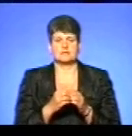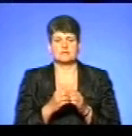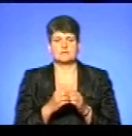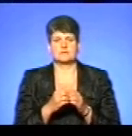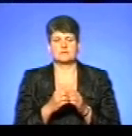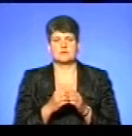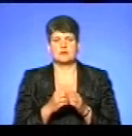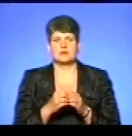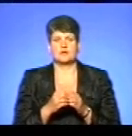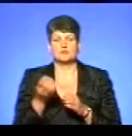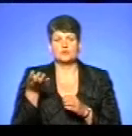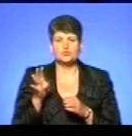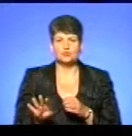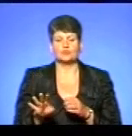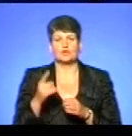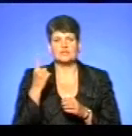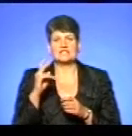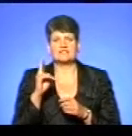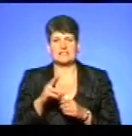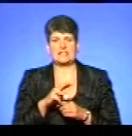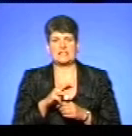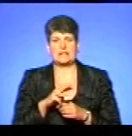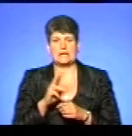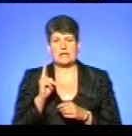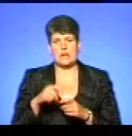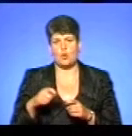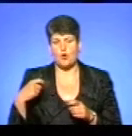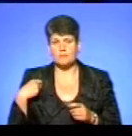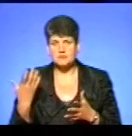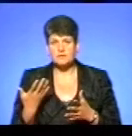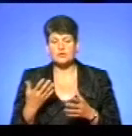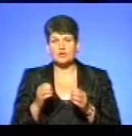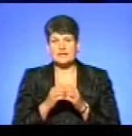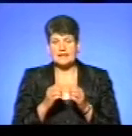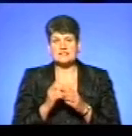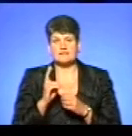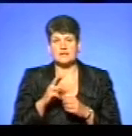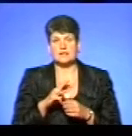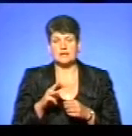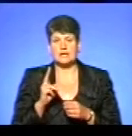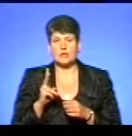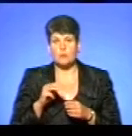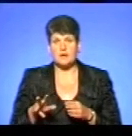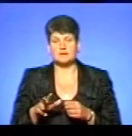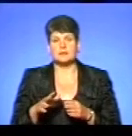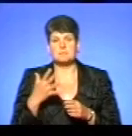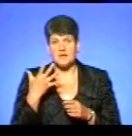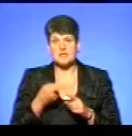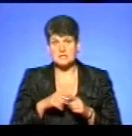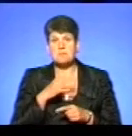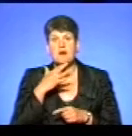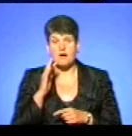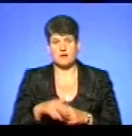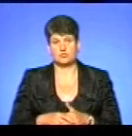тисячу гектарів. Тобто на 10 квадратних кілометрів. Я вважаю, що це навіть забагато, якщо 10 квадратних кілометрів, це 10 кабанів, навіть якщо 5, це досить багато,